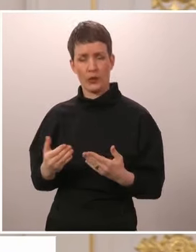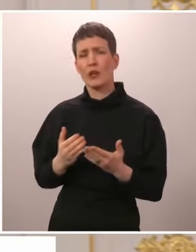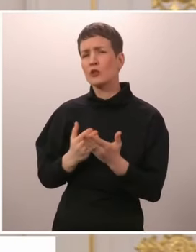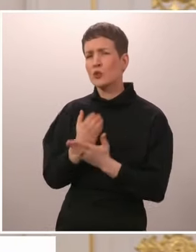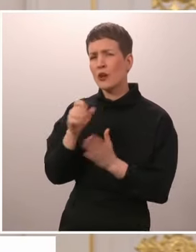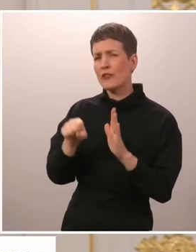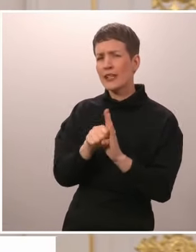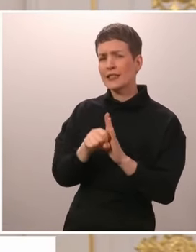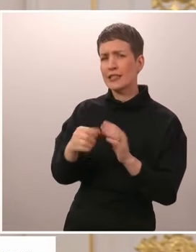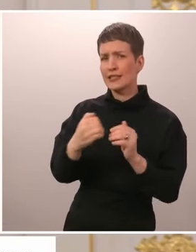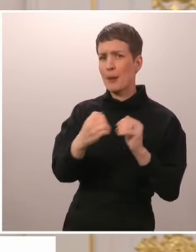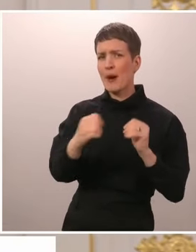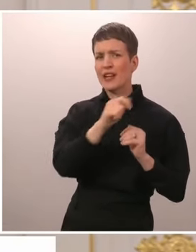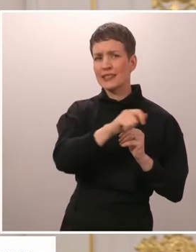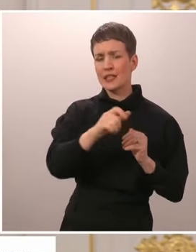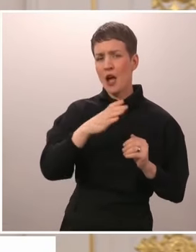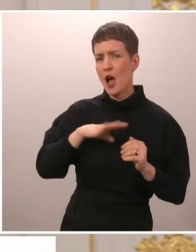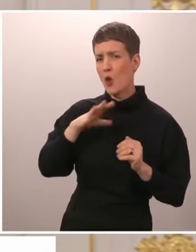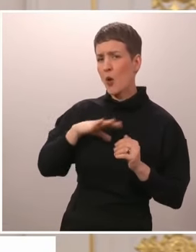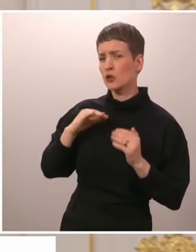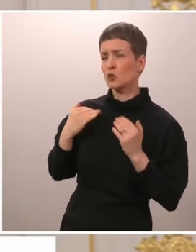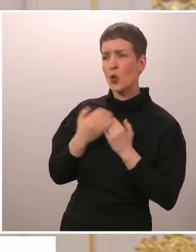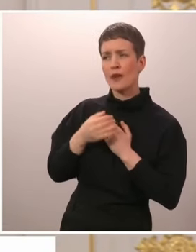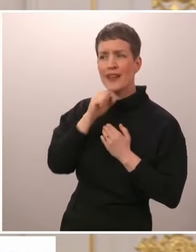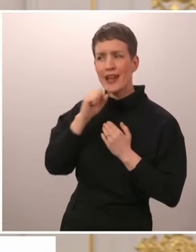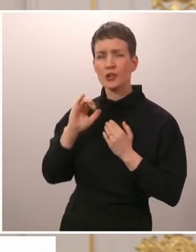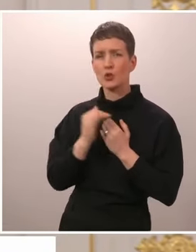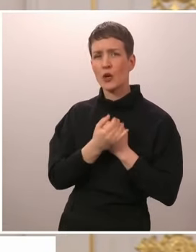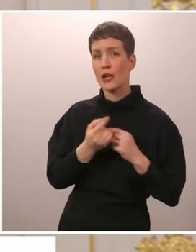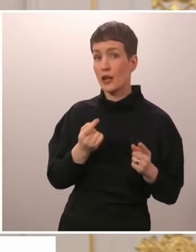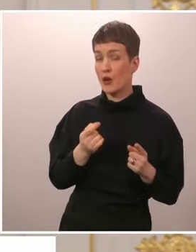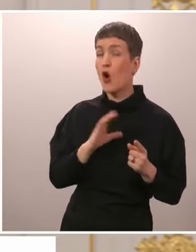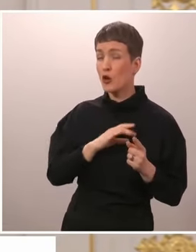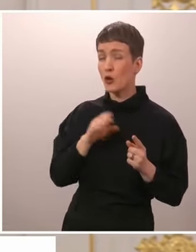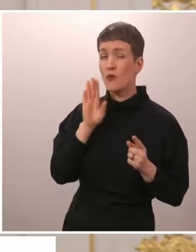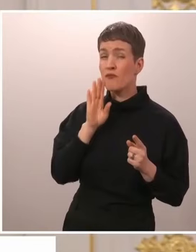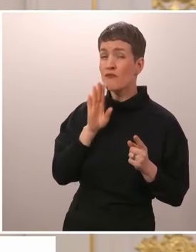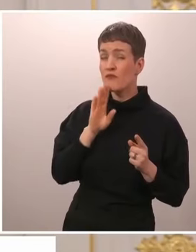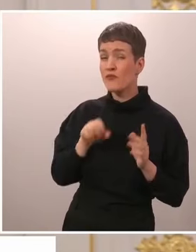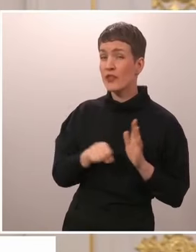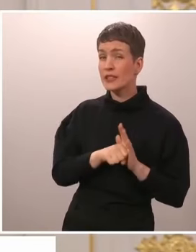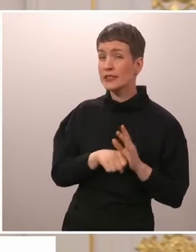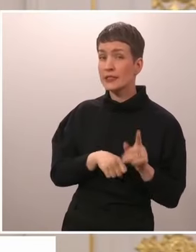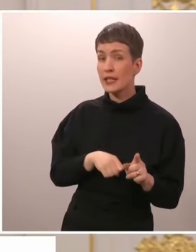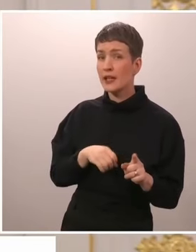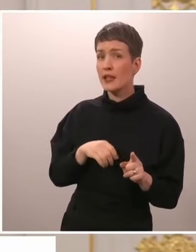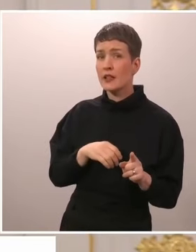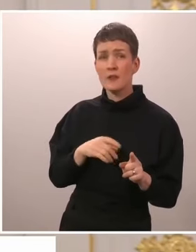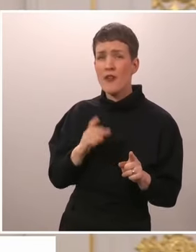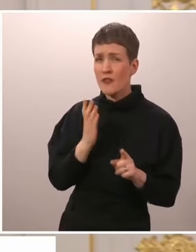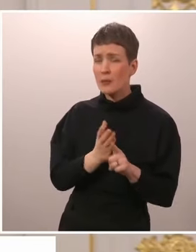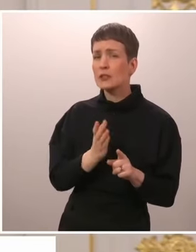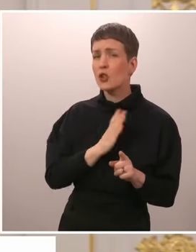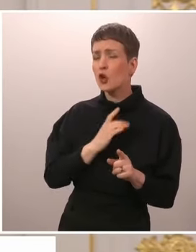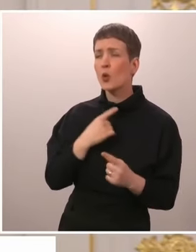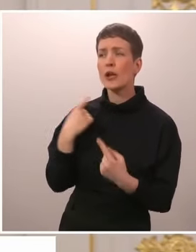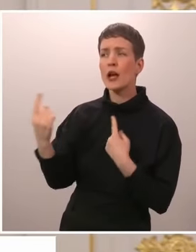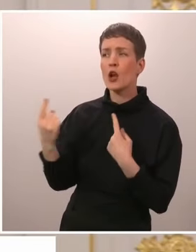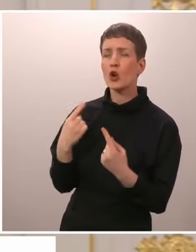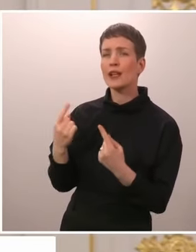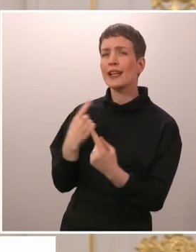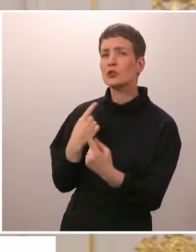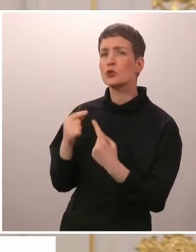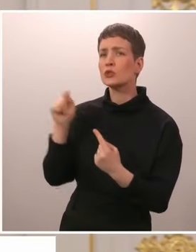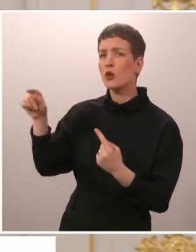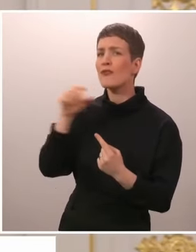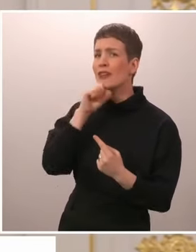separatistit pyytävät suojelua on viesti jostain. Eivät he sitä tee ilman jonkinnäköistä dialogia tai keskustelua